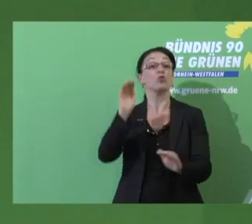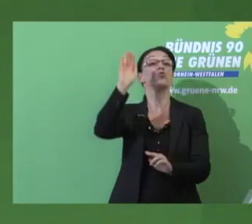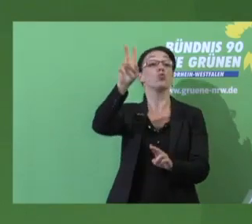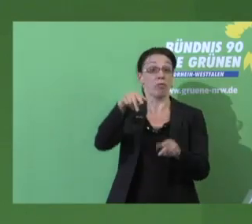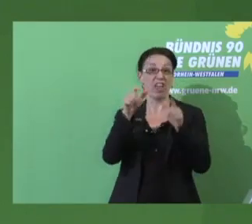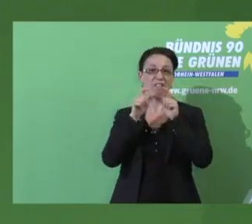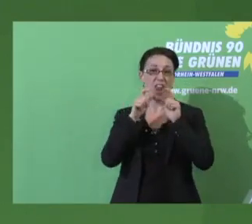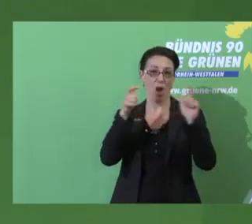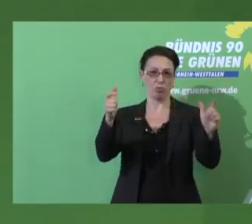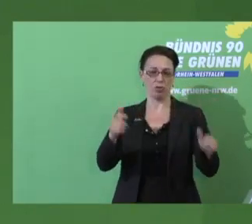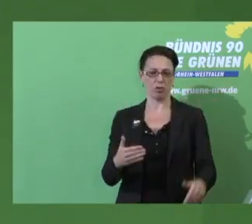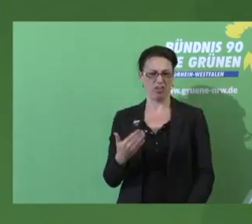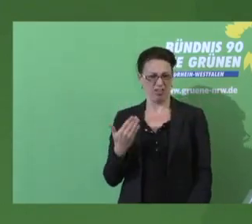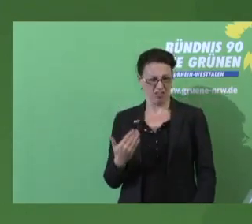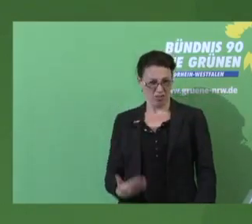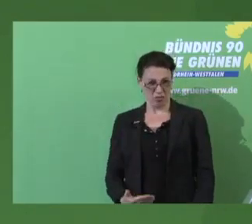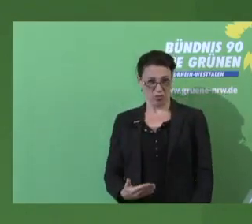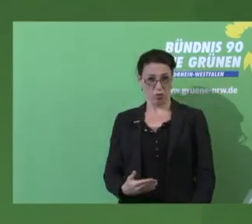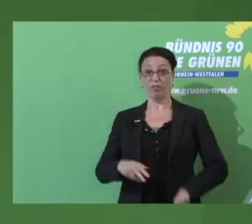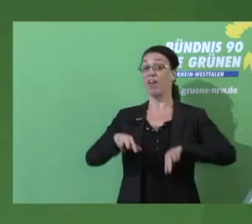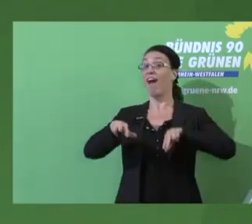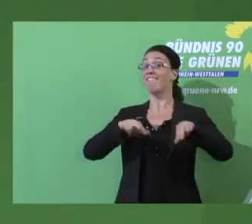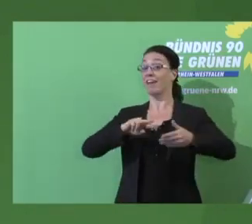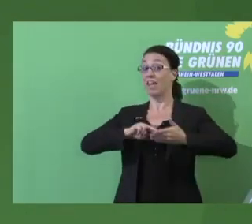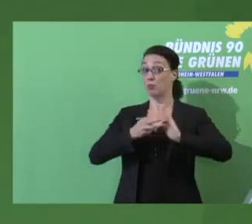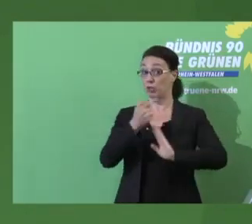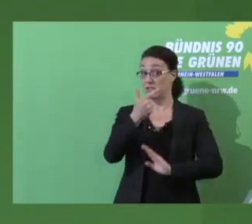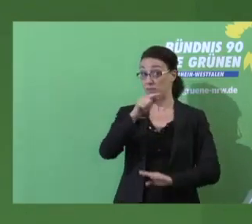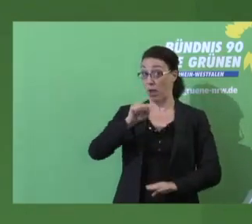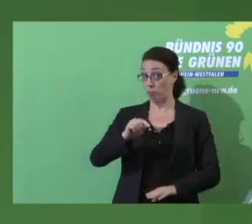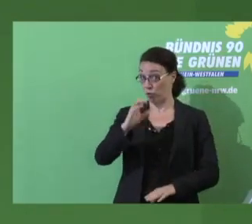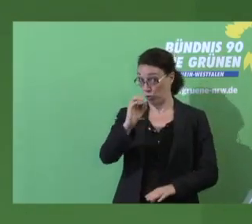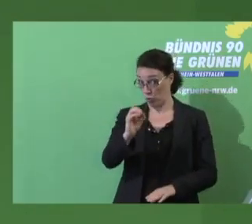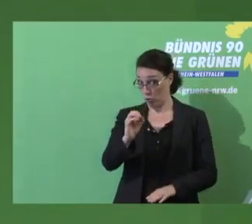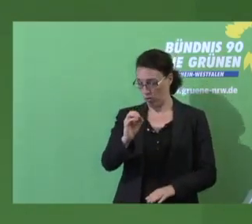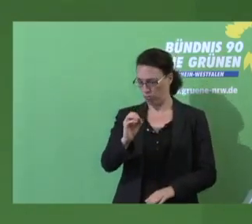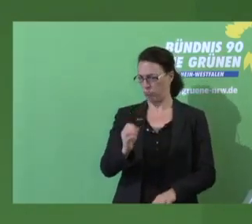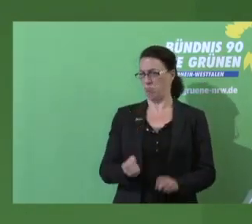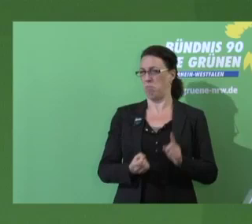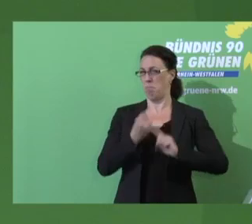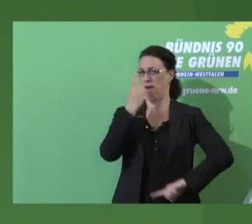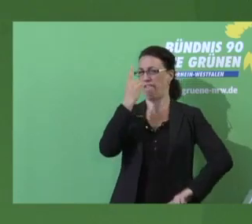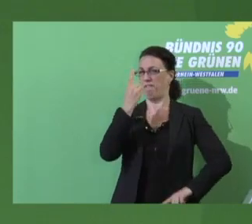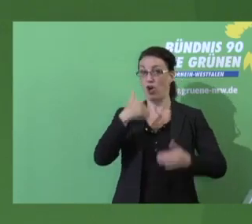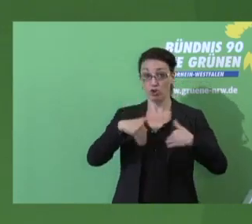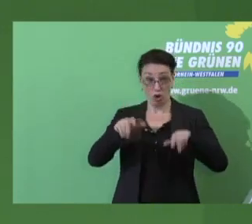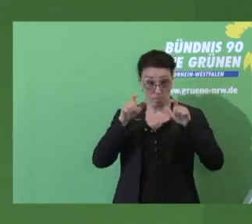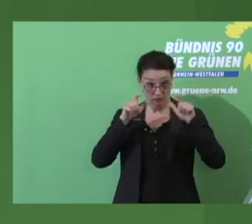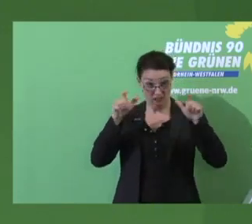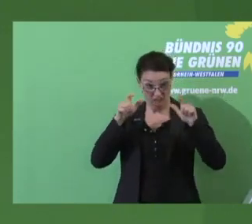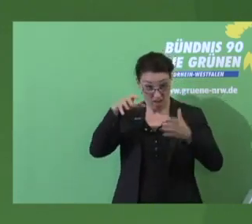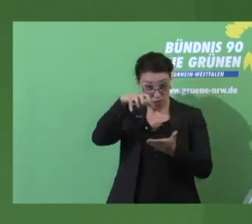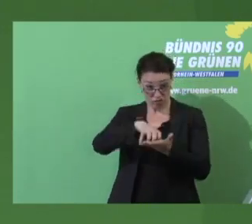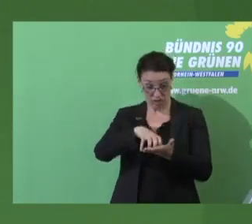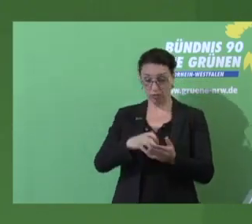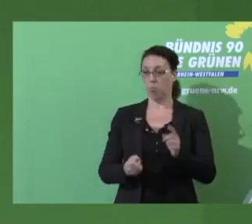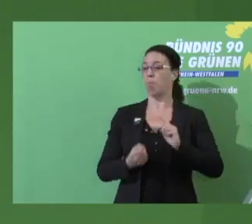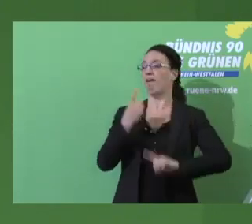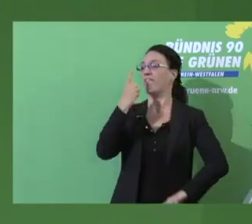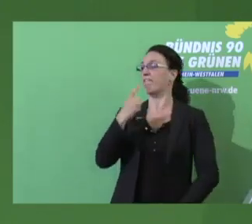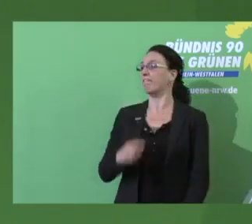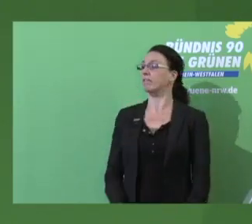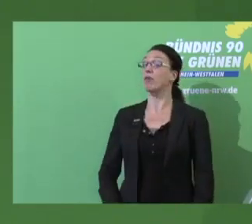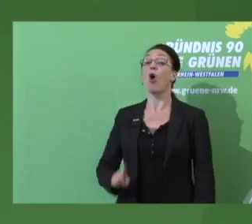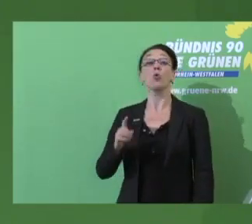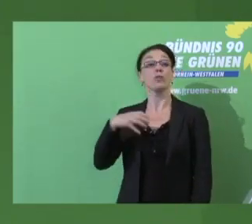.0 dieser Bundesregierung. Statt Lärmreduktion noch mehr Lärm für die Städte. Und die Klimakanzlerin